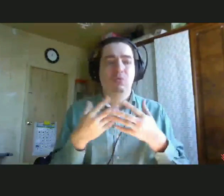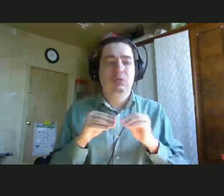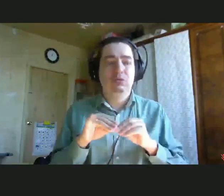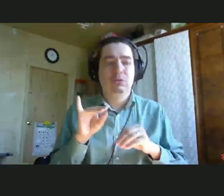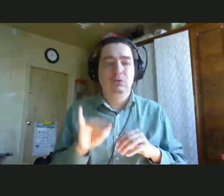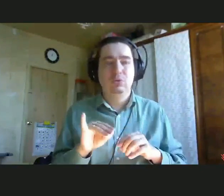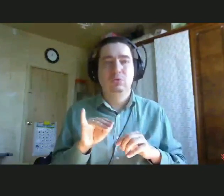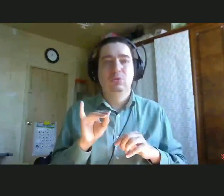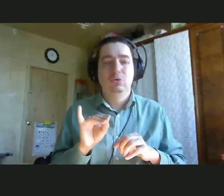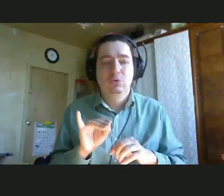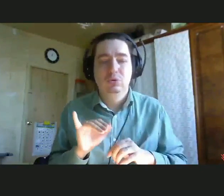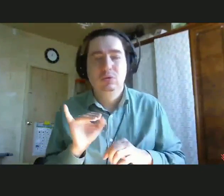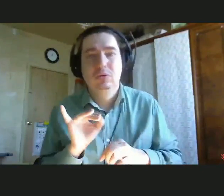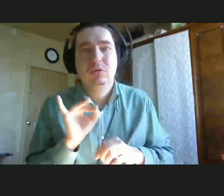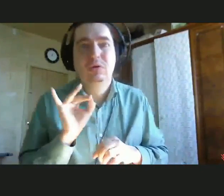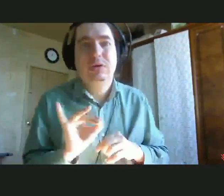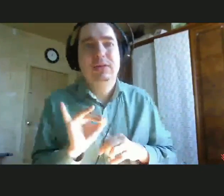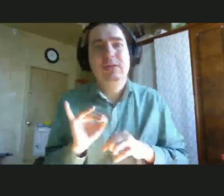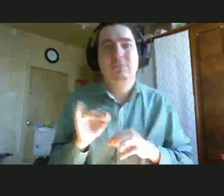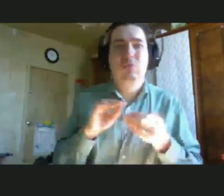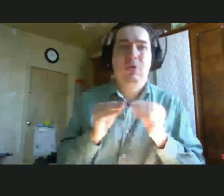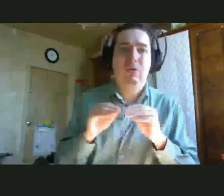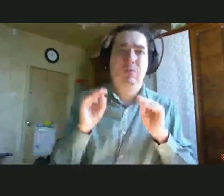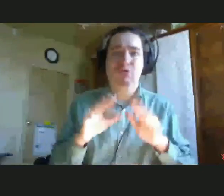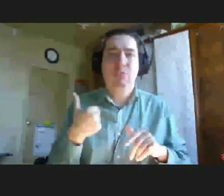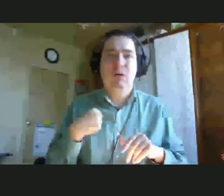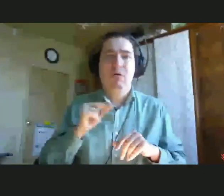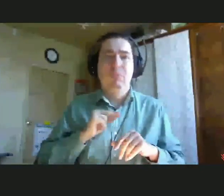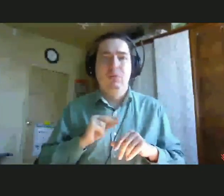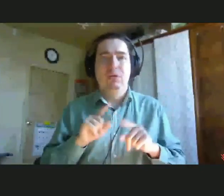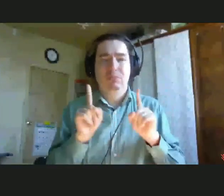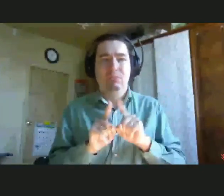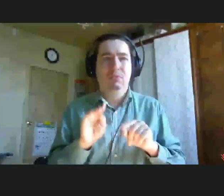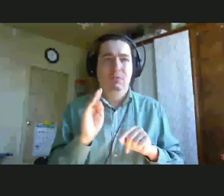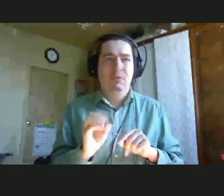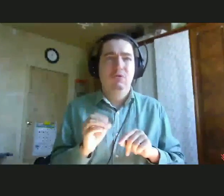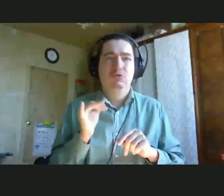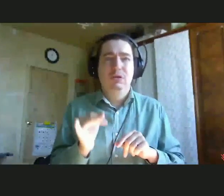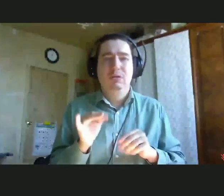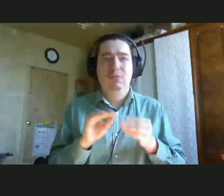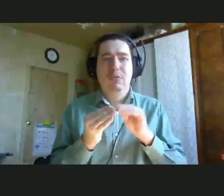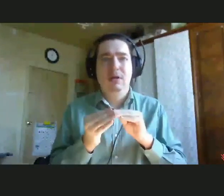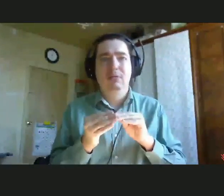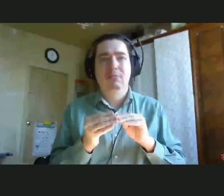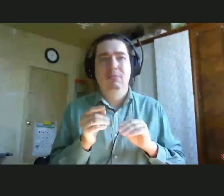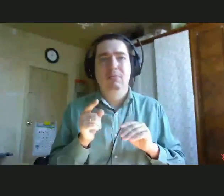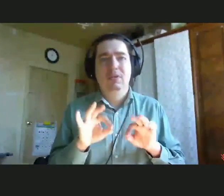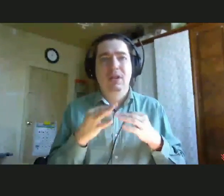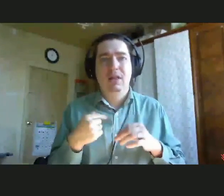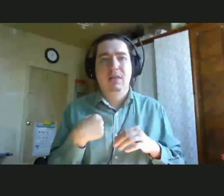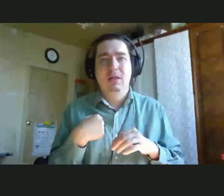родителям просто высказывают свое психоэмоциональное состояние, и проблемы не решаются. Мы работаем так же, как и коллеги, по краткосрочной системе целей. Это позволяет